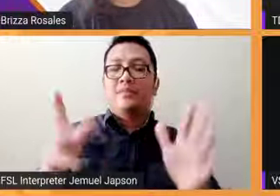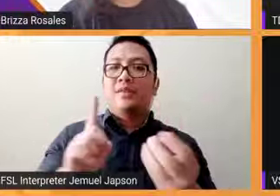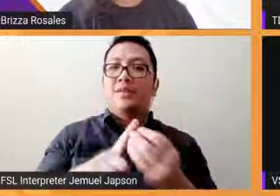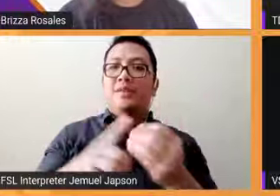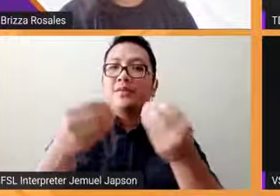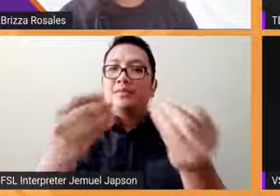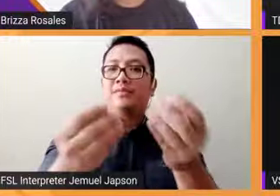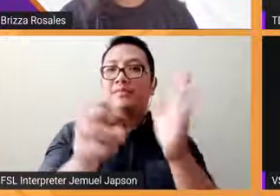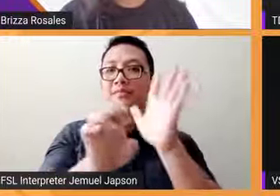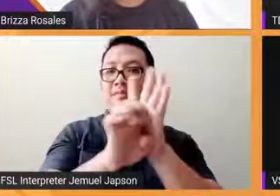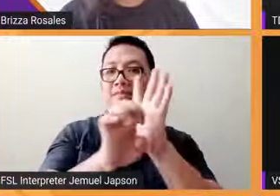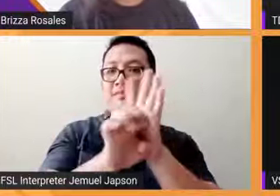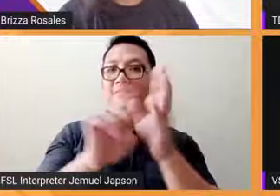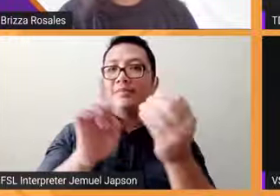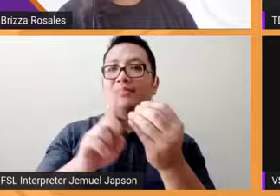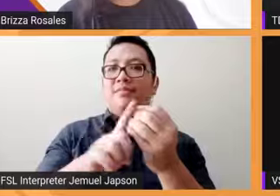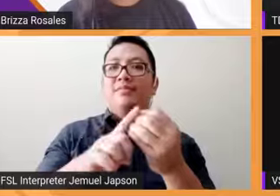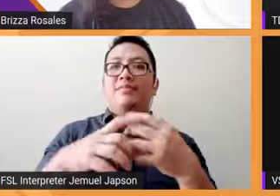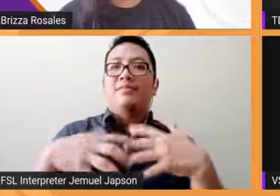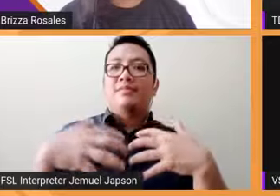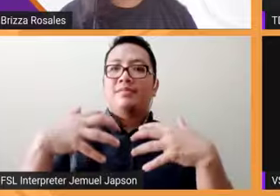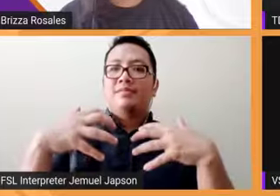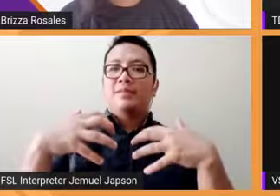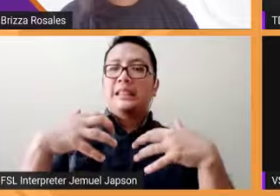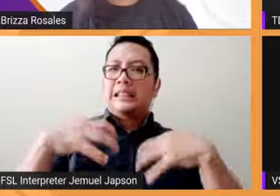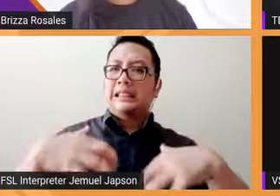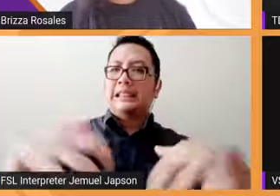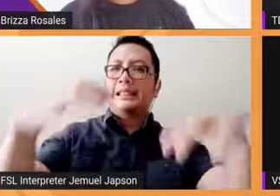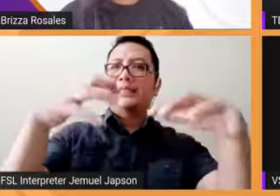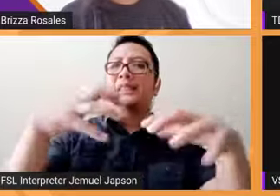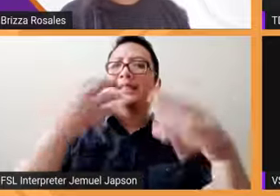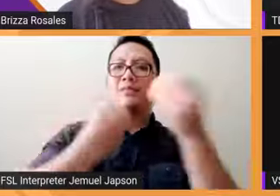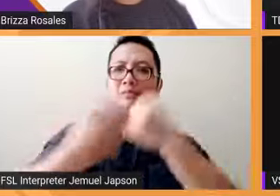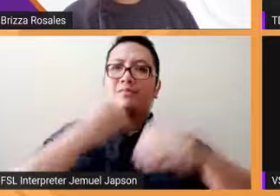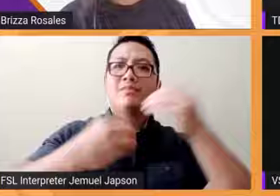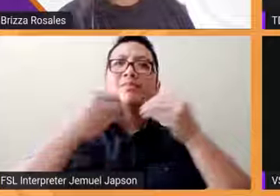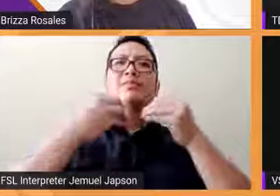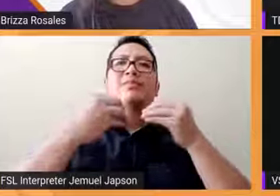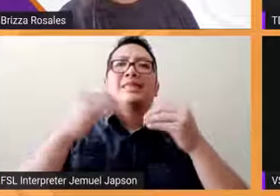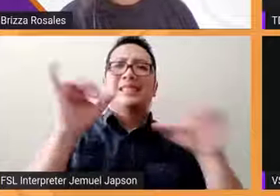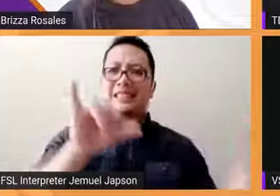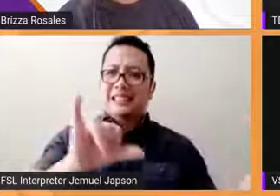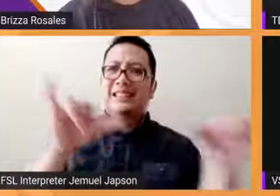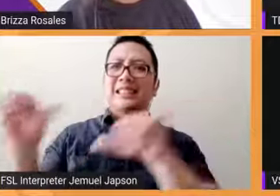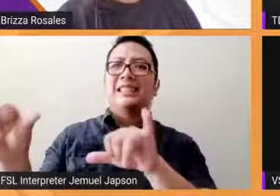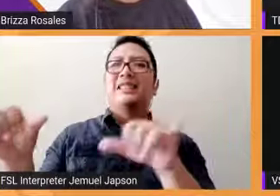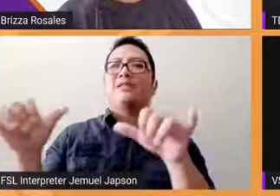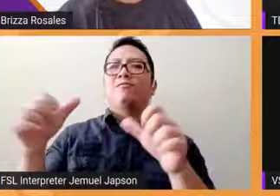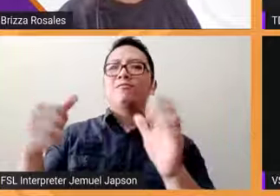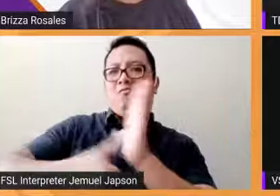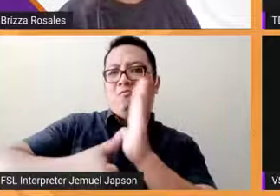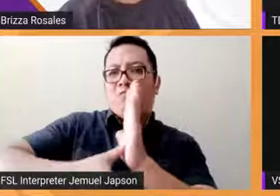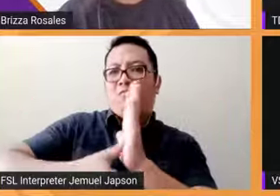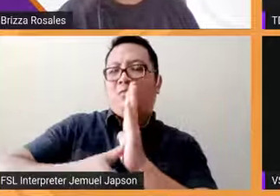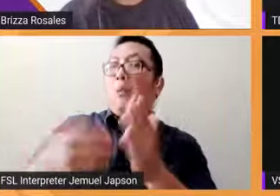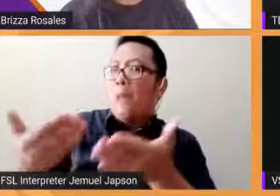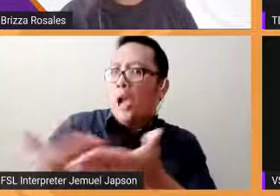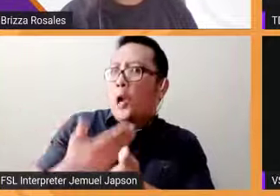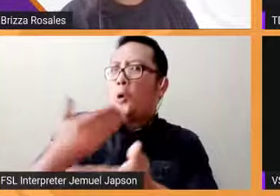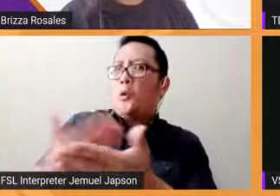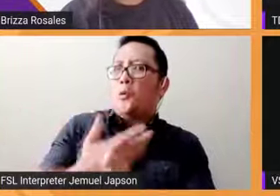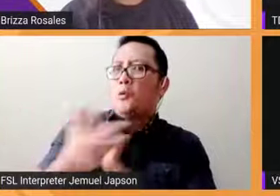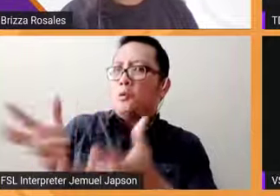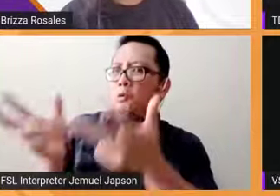Sir Benjo patungkol sa isang piging at isang halalat. Ngayon ko lang narinig yung Sir Benjo and parang ano yun eh,